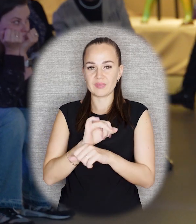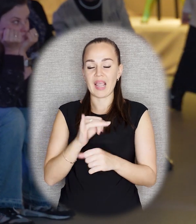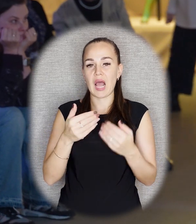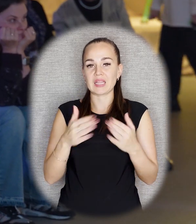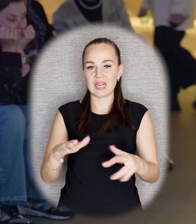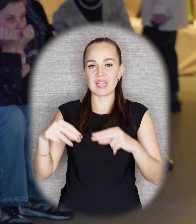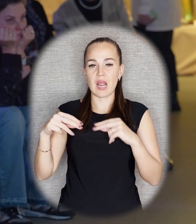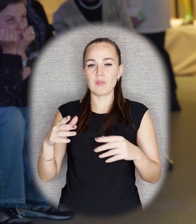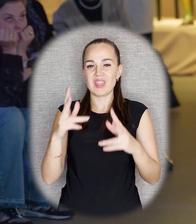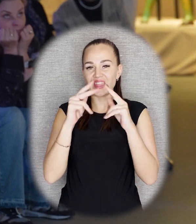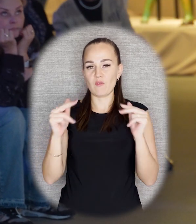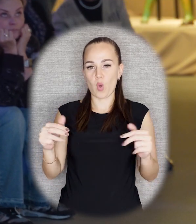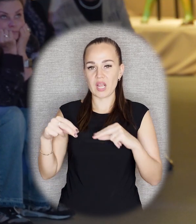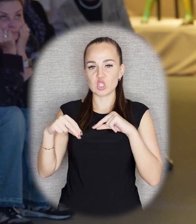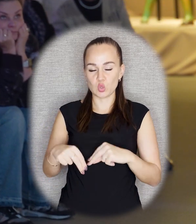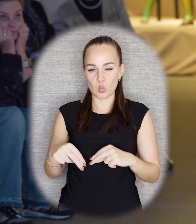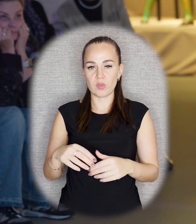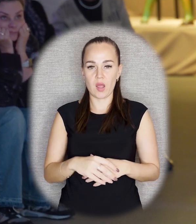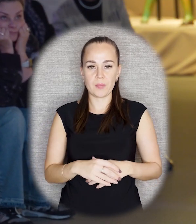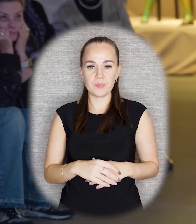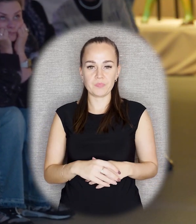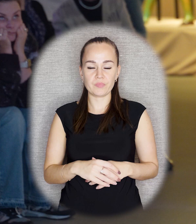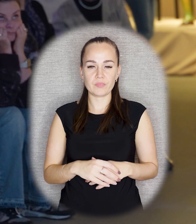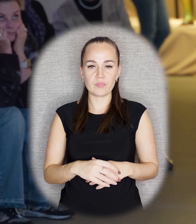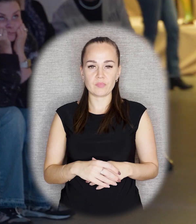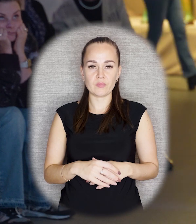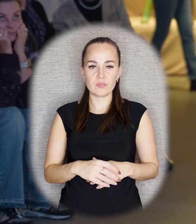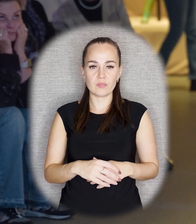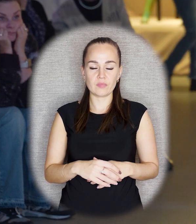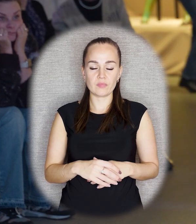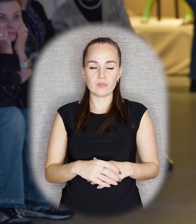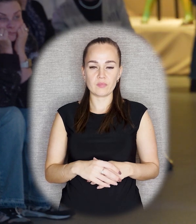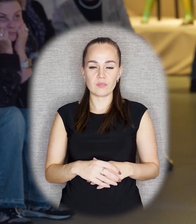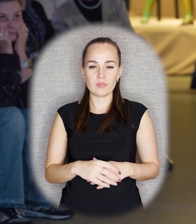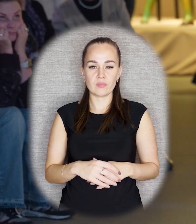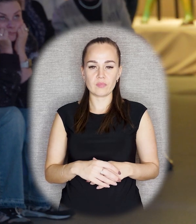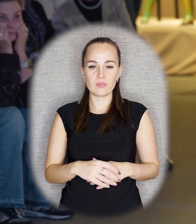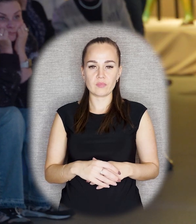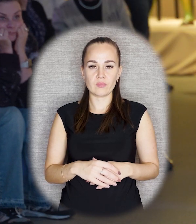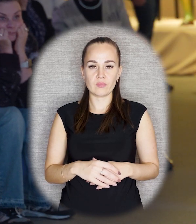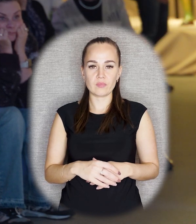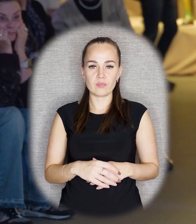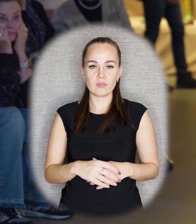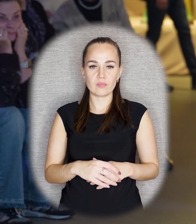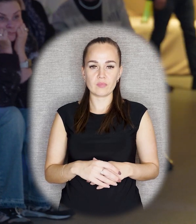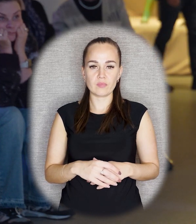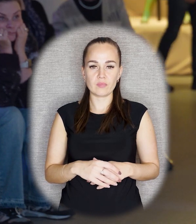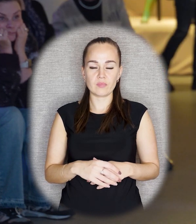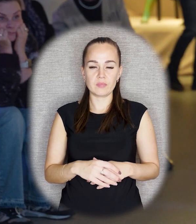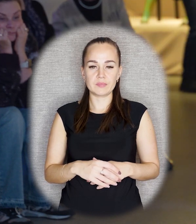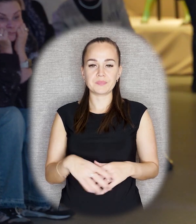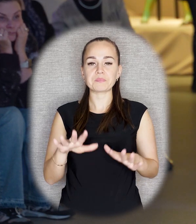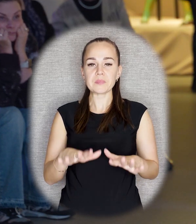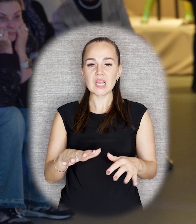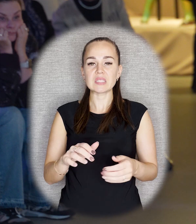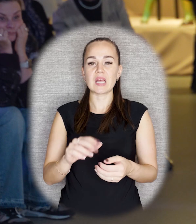открытие Дворца Труда в его уже именно этом качестве место для работы профсоюзов и